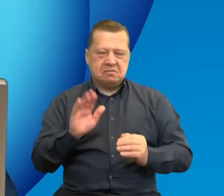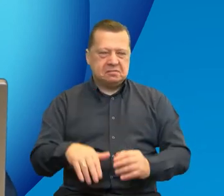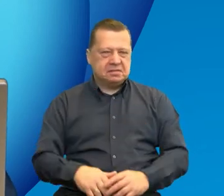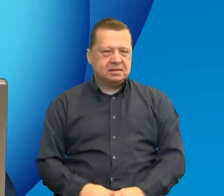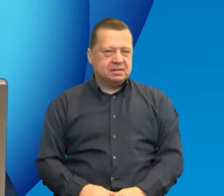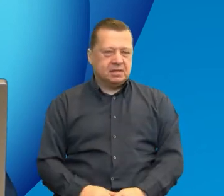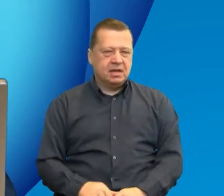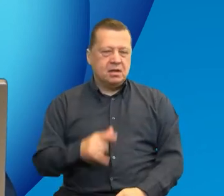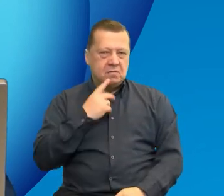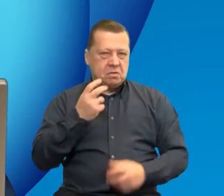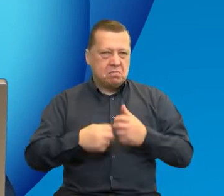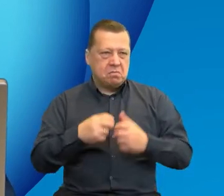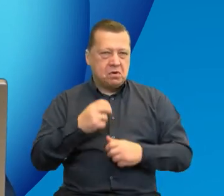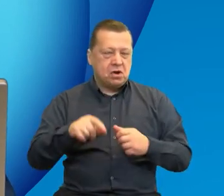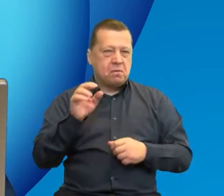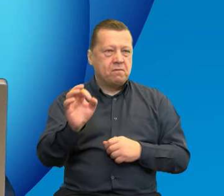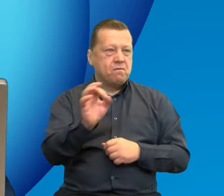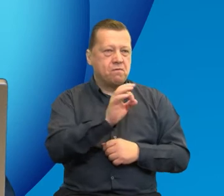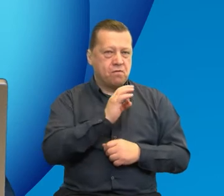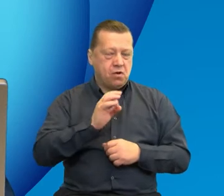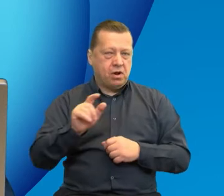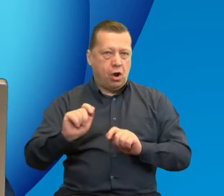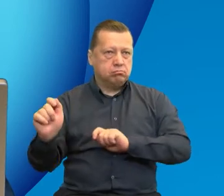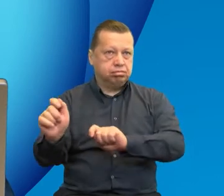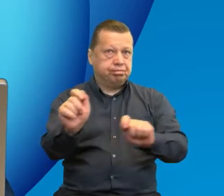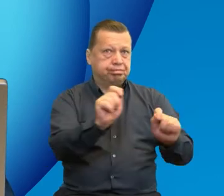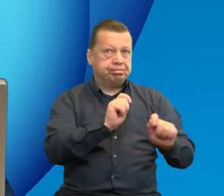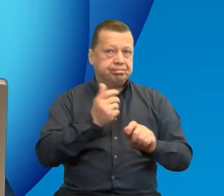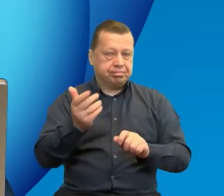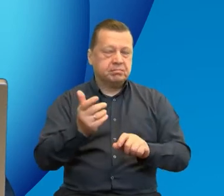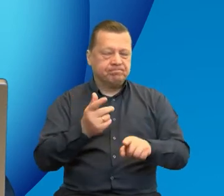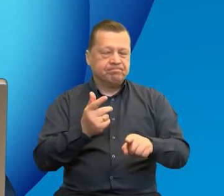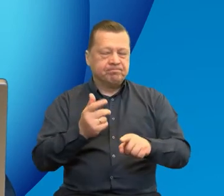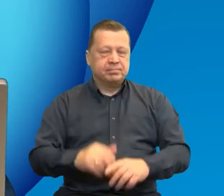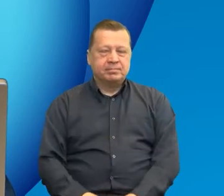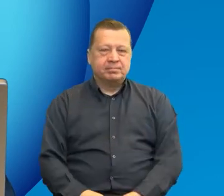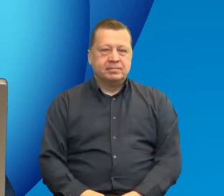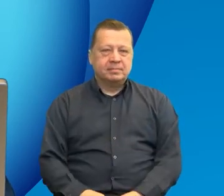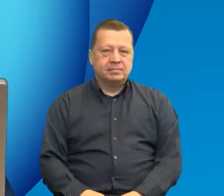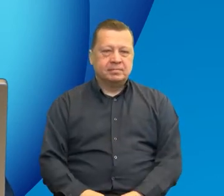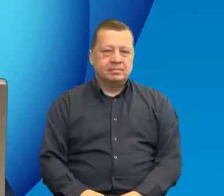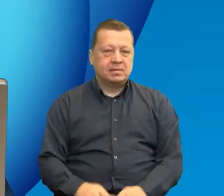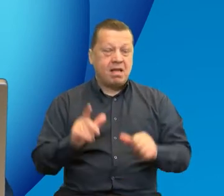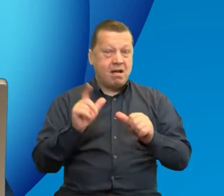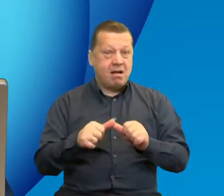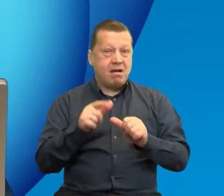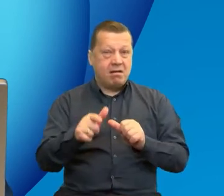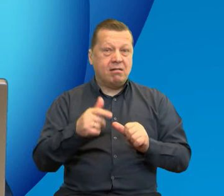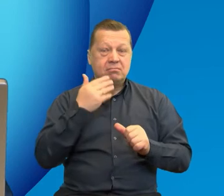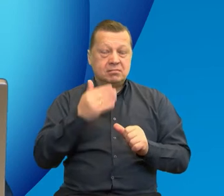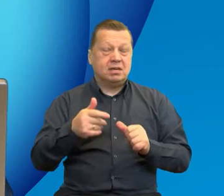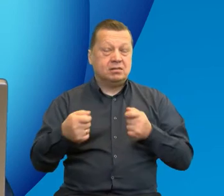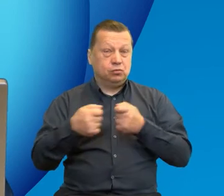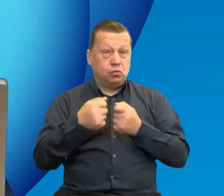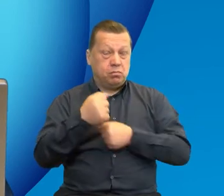te problemy, które Państwo poruszyliście w tym projekcie. Ale właśnie można kiedyś działać dzięki